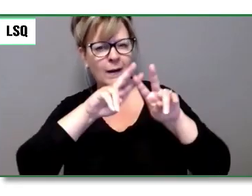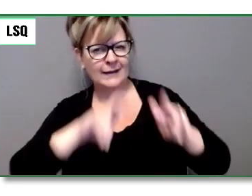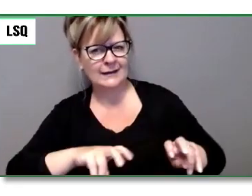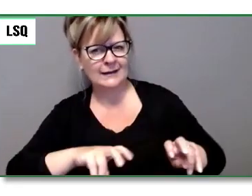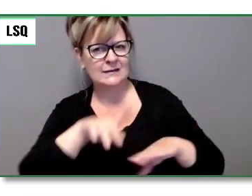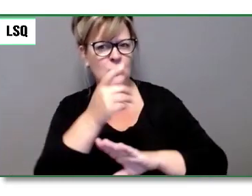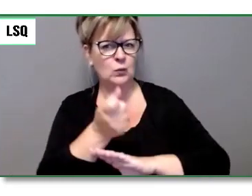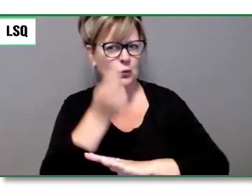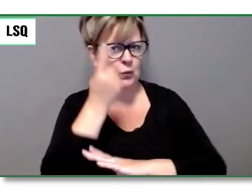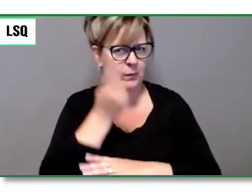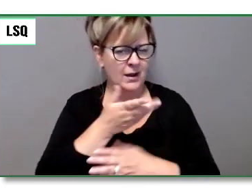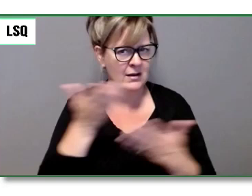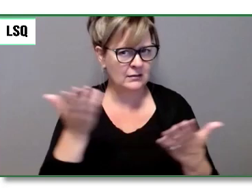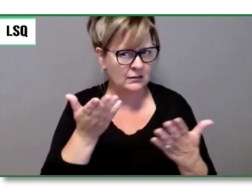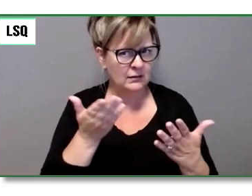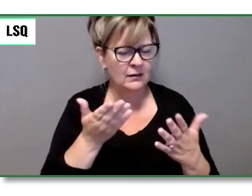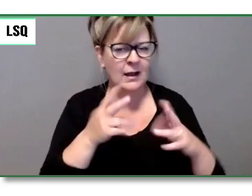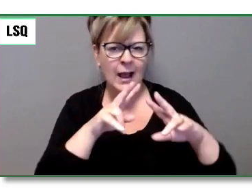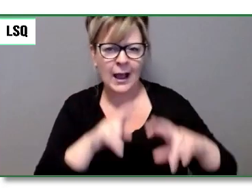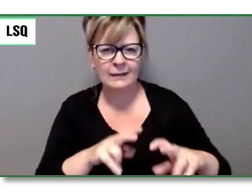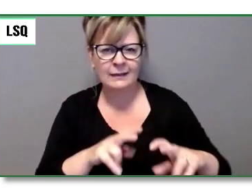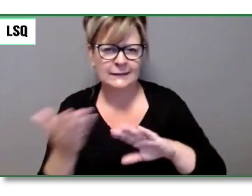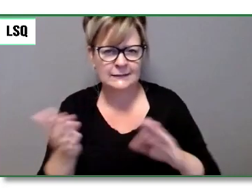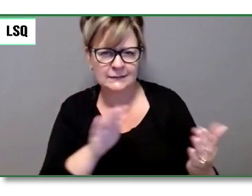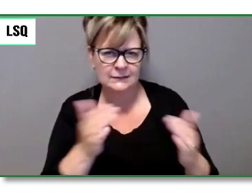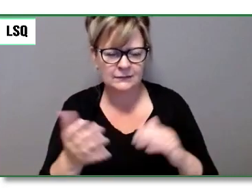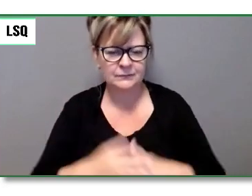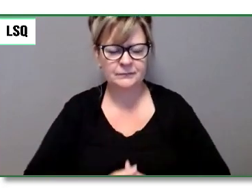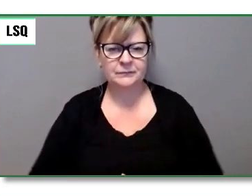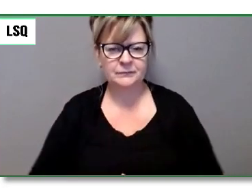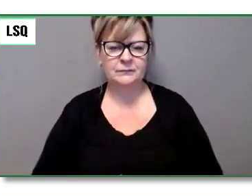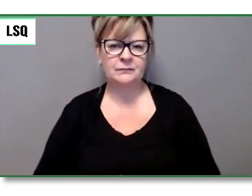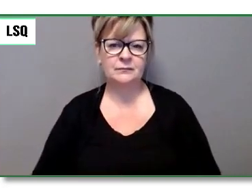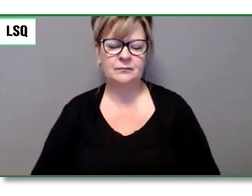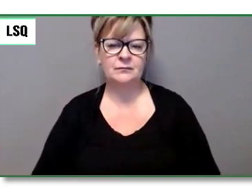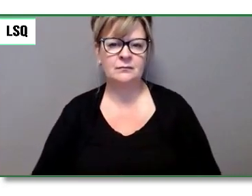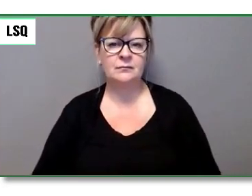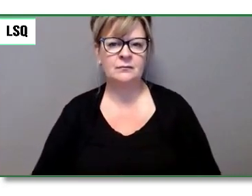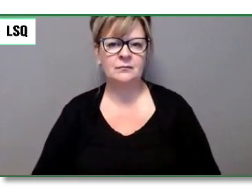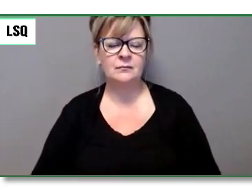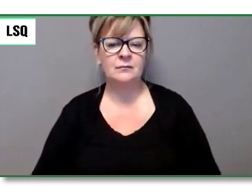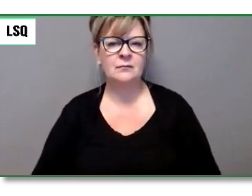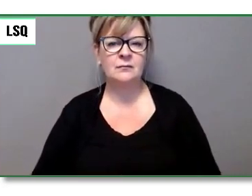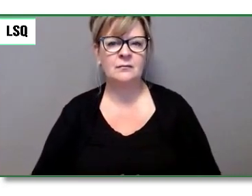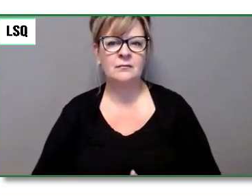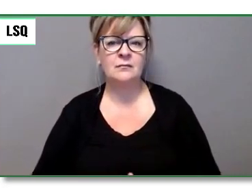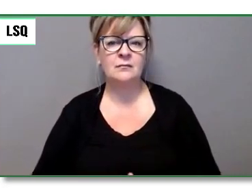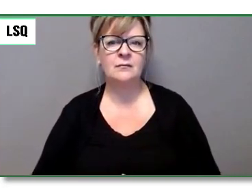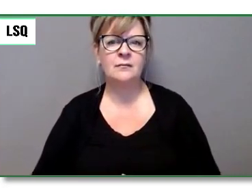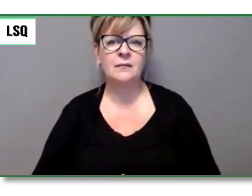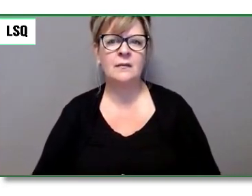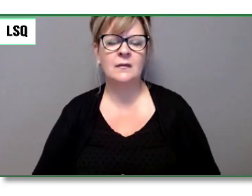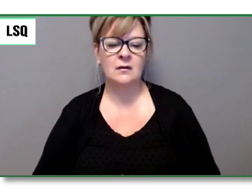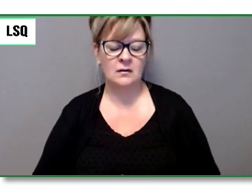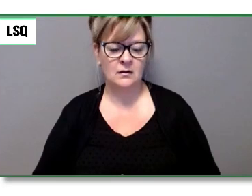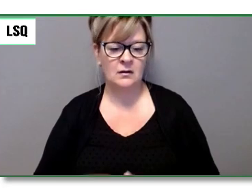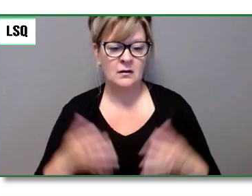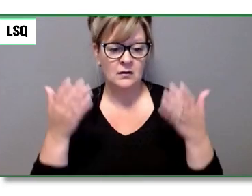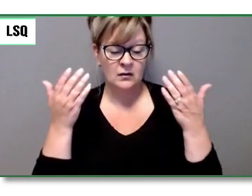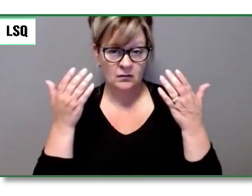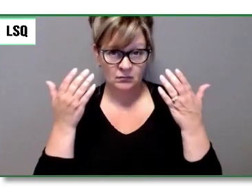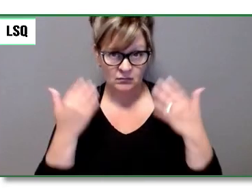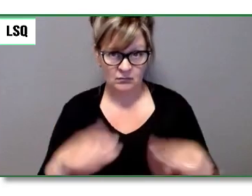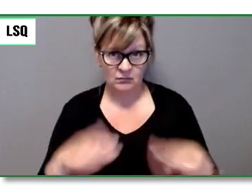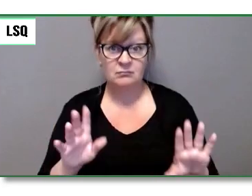Alors, le prochain devoir que je donne à mes étudiants, c'est de faire converser ces divers écrivains